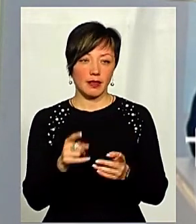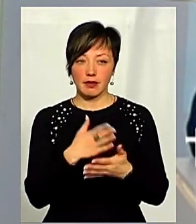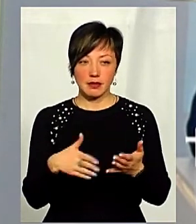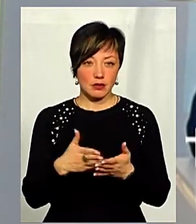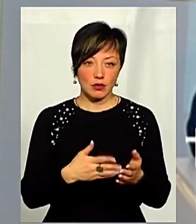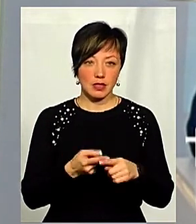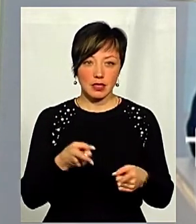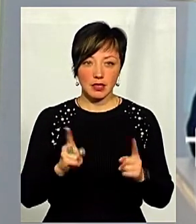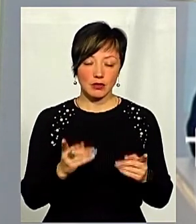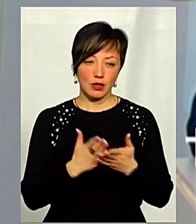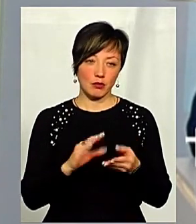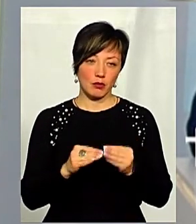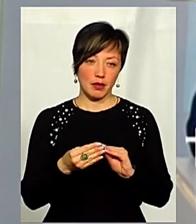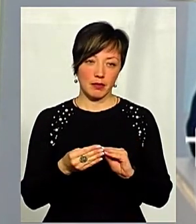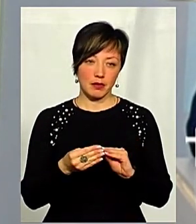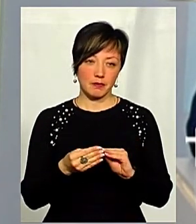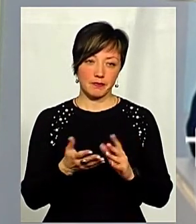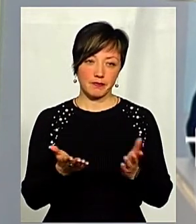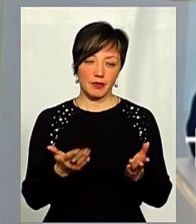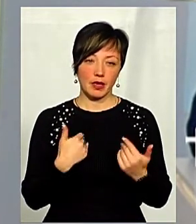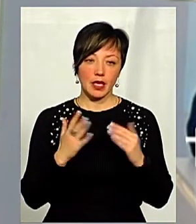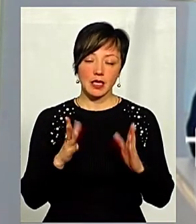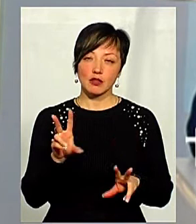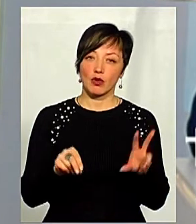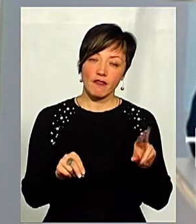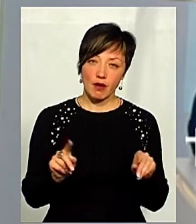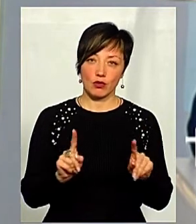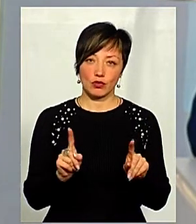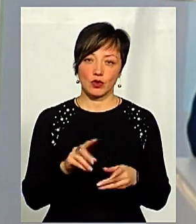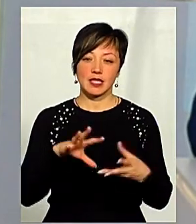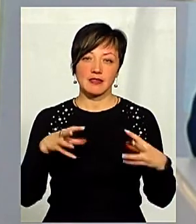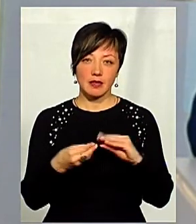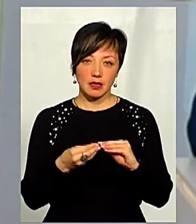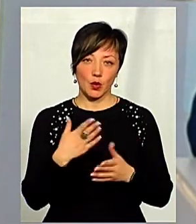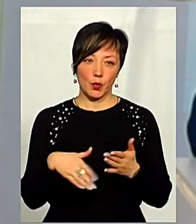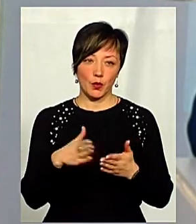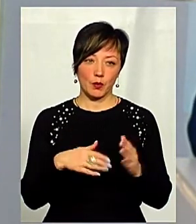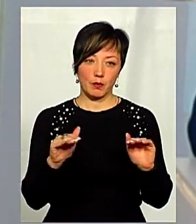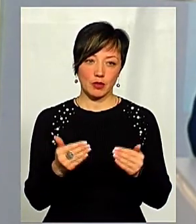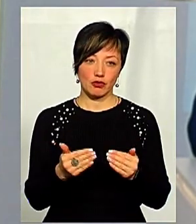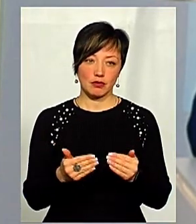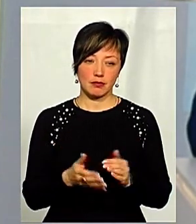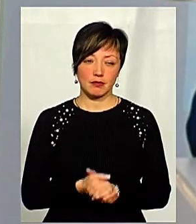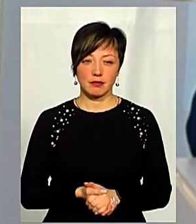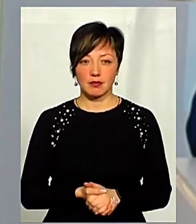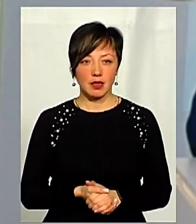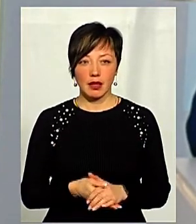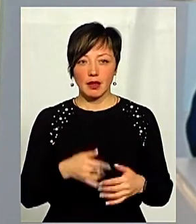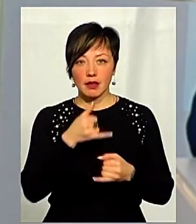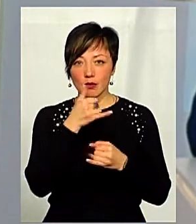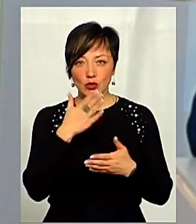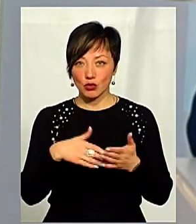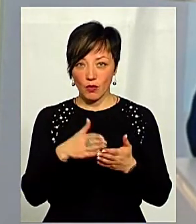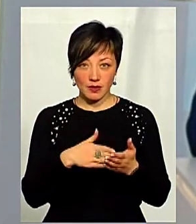скасовувалася. І це дійсно є проблема. Тому я тільки сподіваюся на те, що звітність буде зменшена, принаймні тому, що її не можна